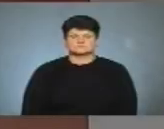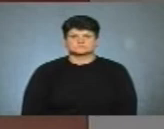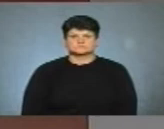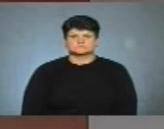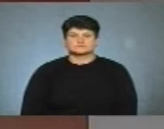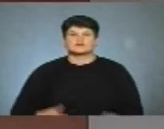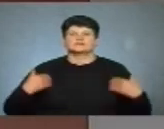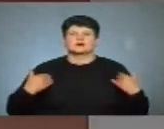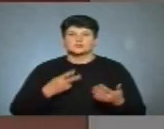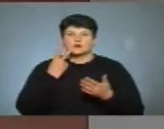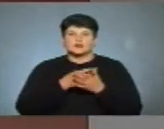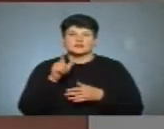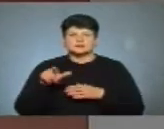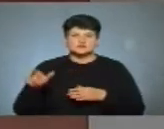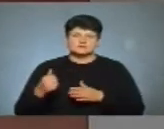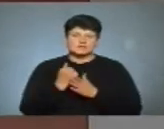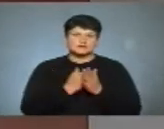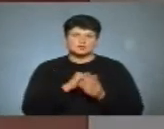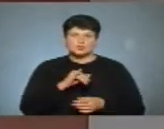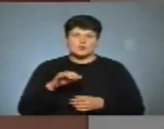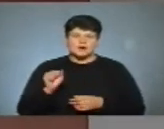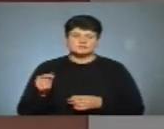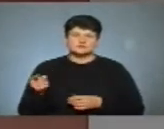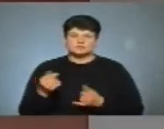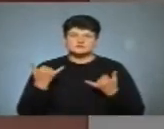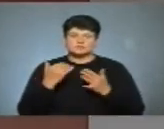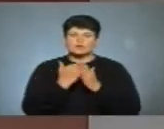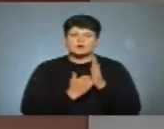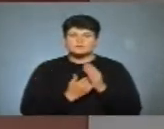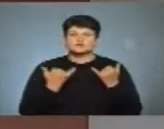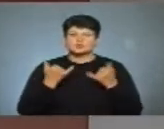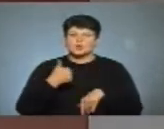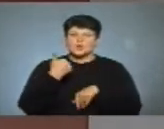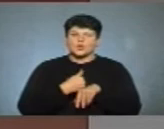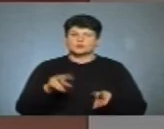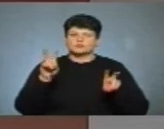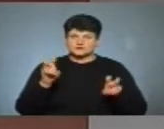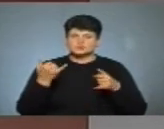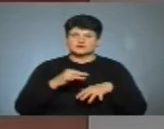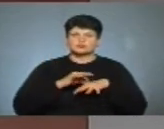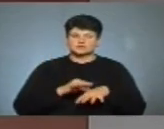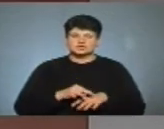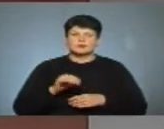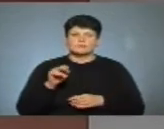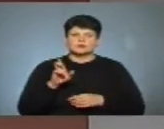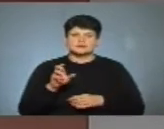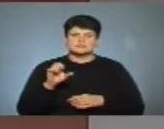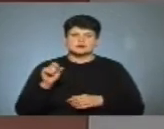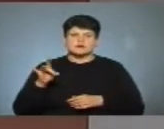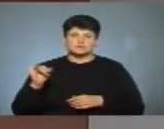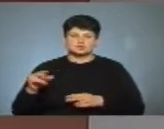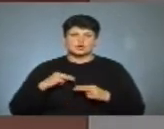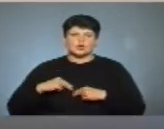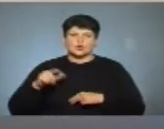Вітаю, лідочі, в телеканалу ЮАТ Тернопіль. ефірі програма «Сьогодні головне» у студії ведучий я, Богдана Сарабун, та моя колега